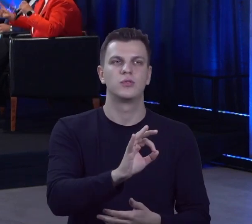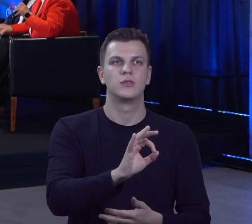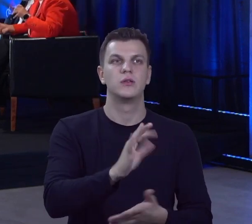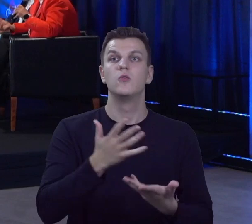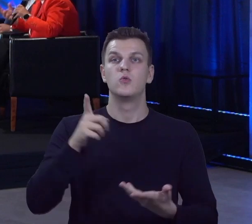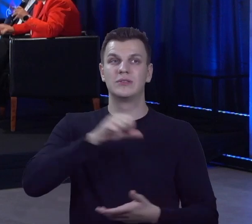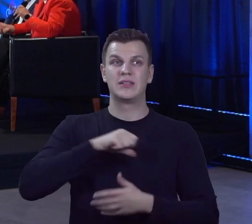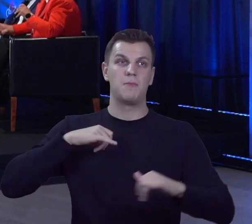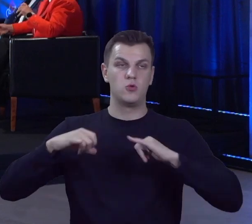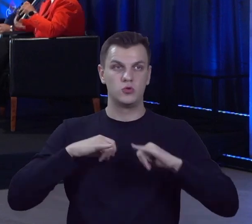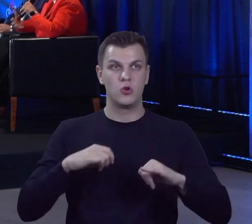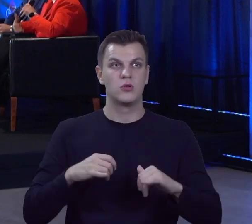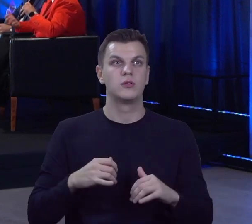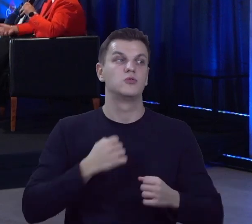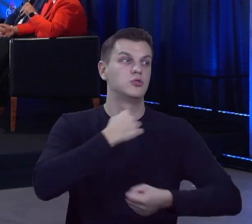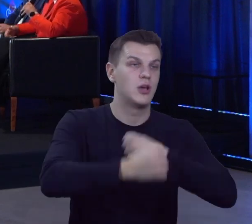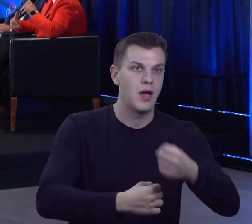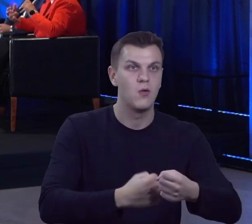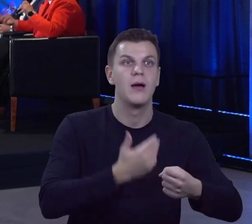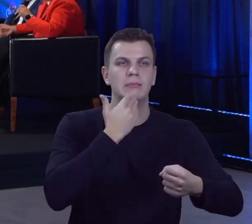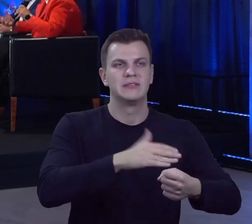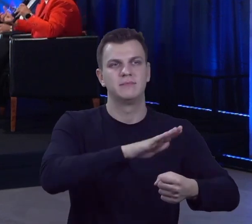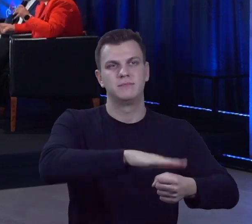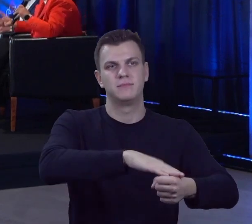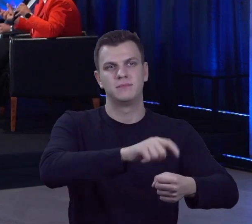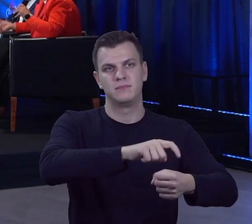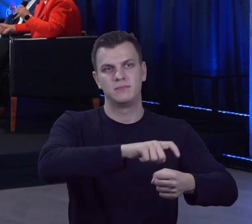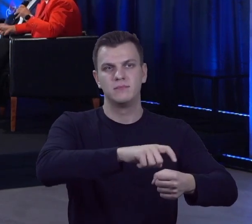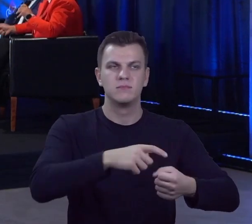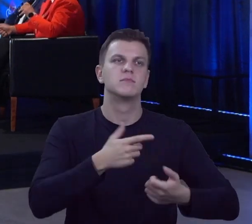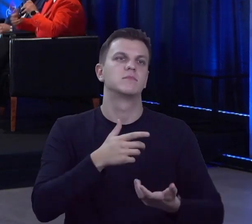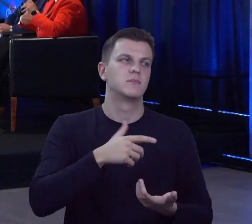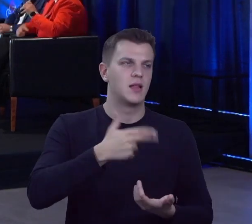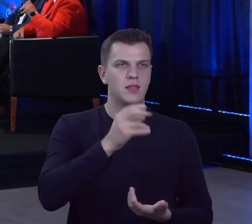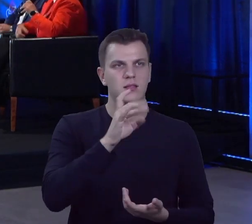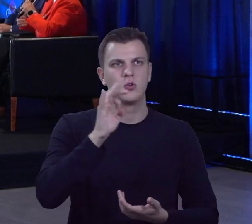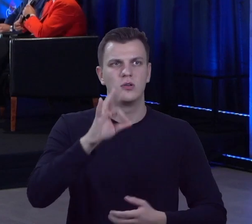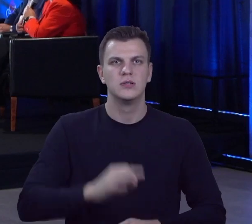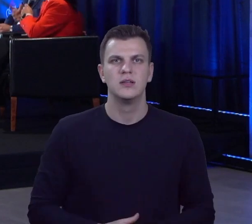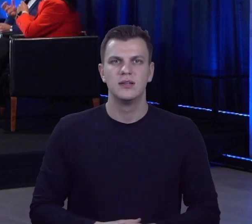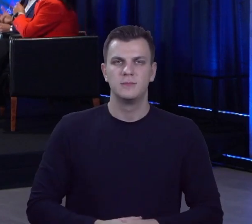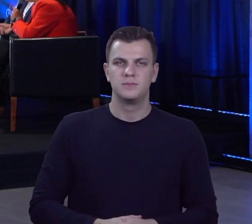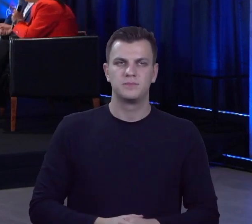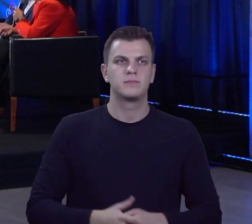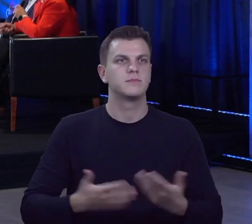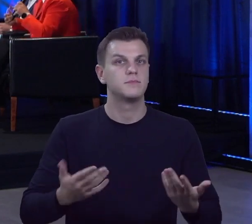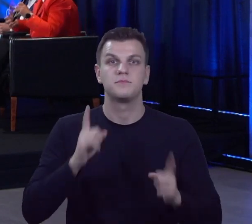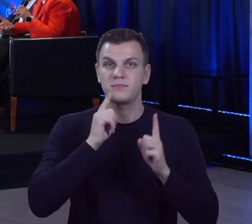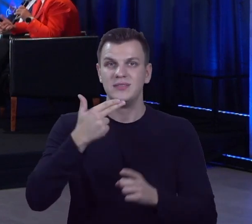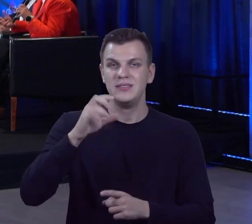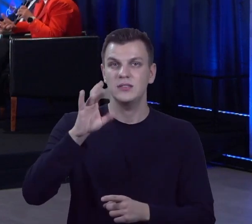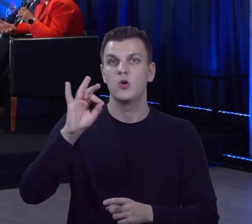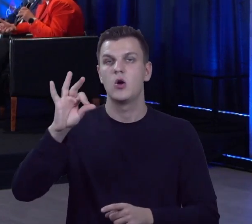ramię zbrojne. Bez nich nie da się realizować rozmaitych polityk gminy. Tak naprawdę NGO-sy wyręcza